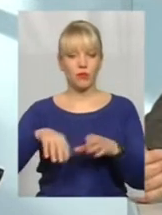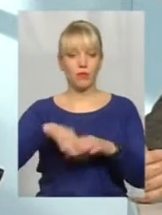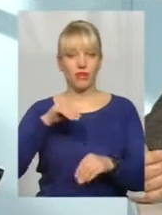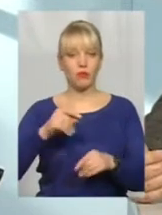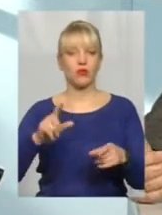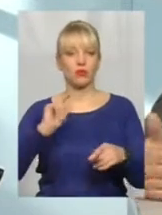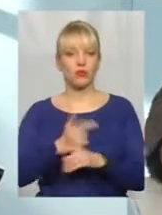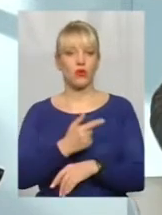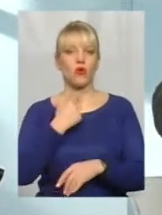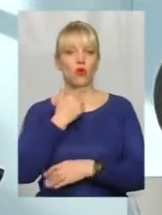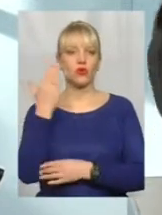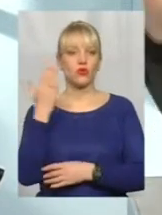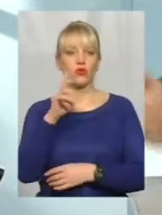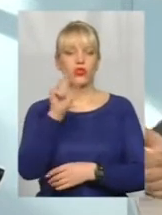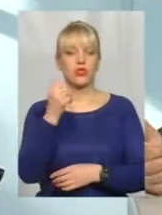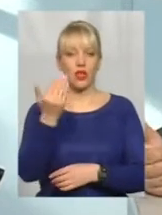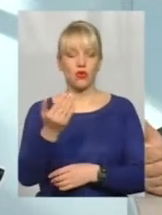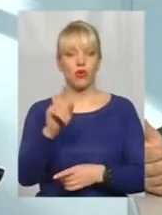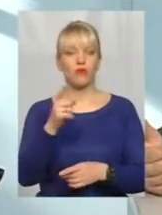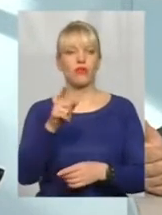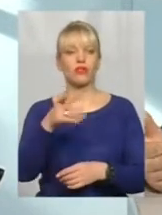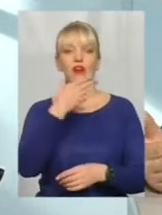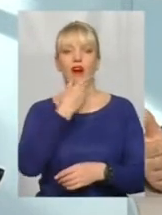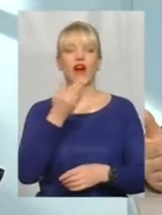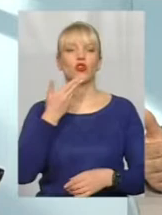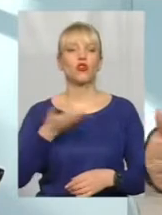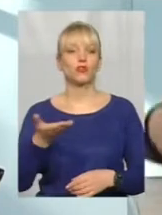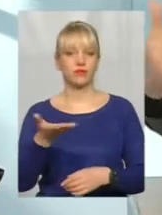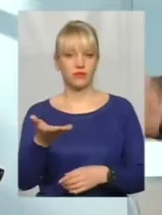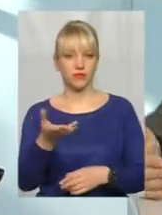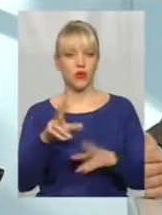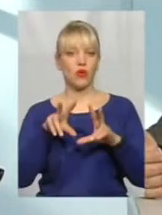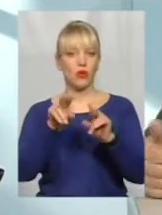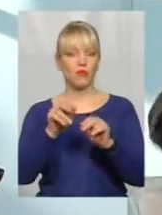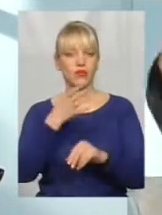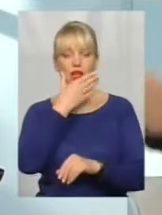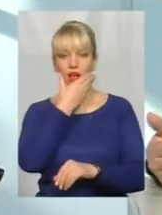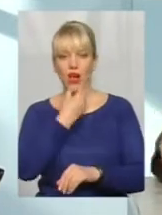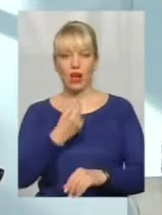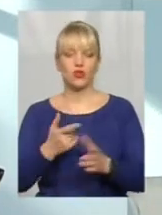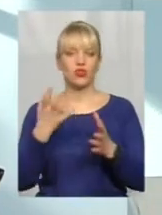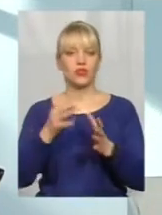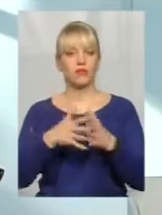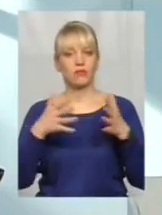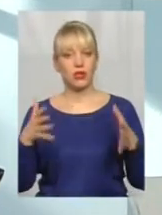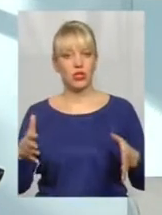за нього голосує, бо він голосує ще краще, перепрошую, обіцяє ще краще, ще більше,